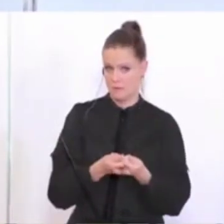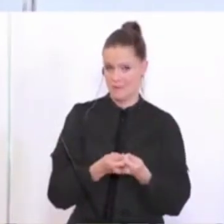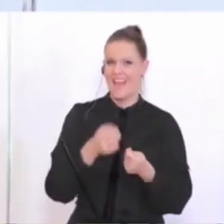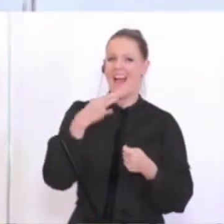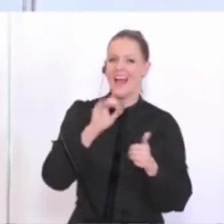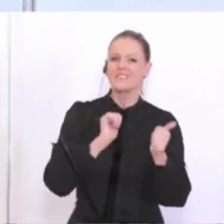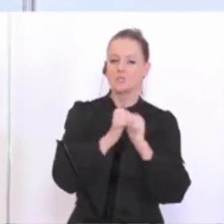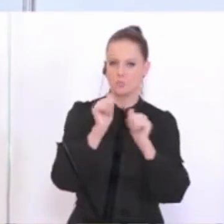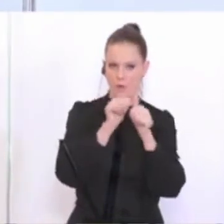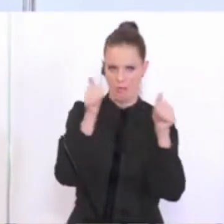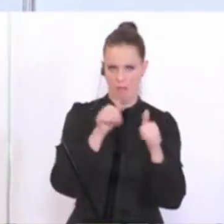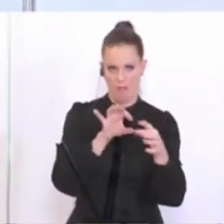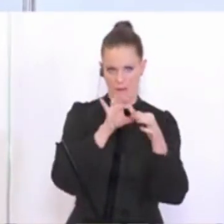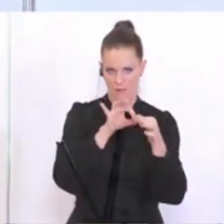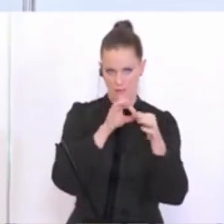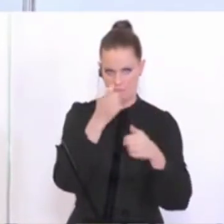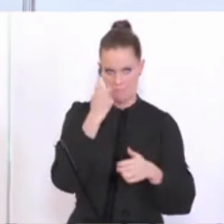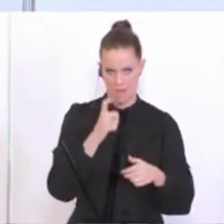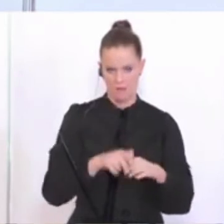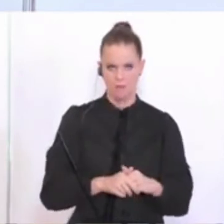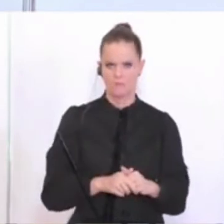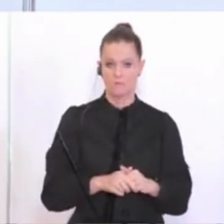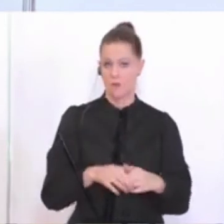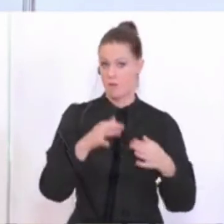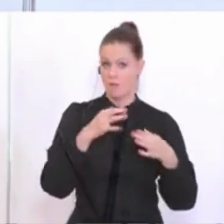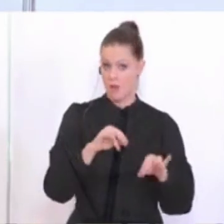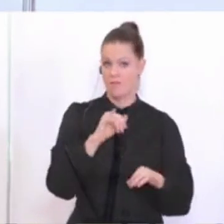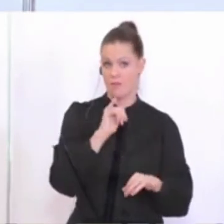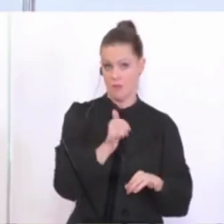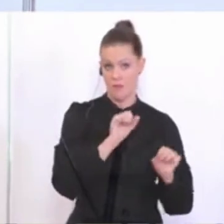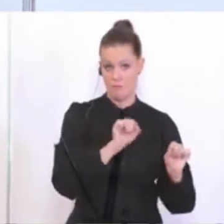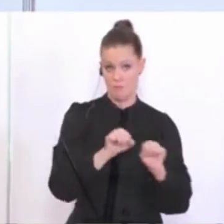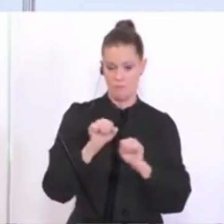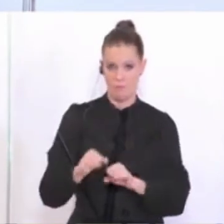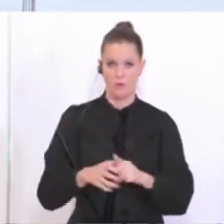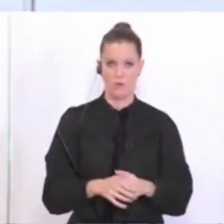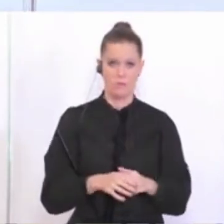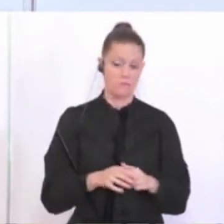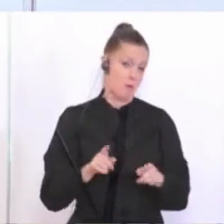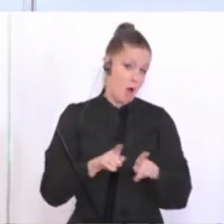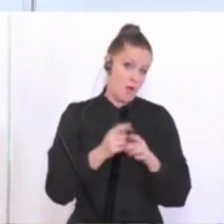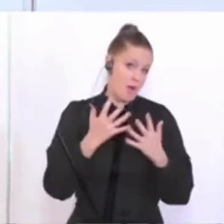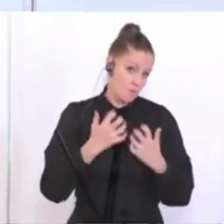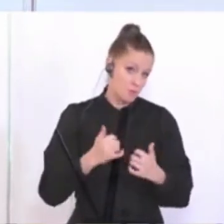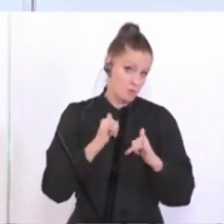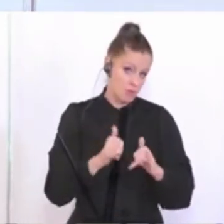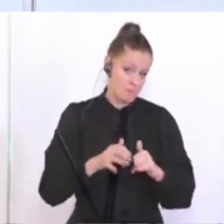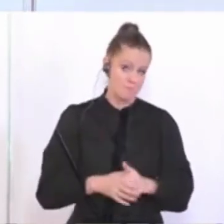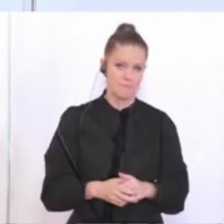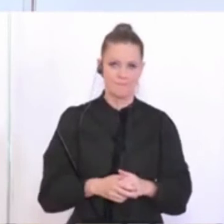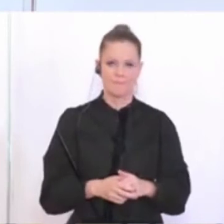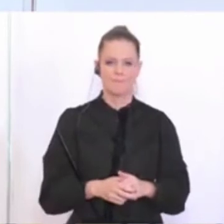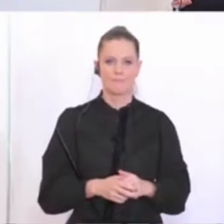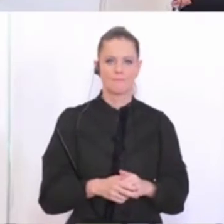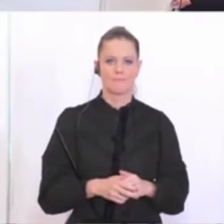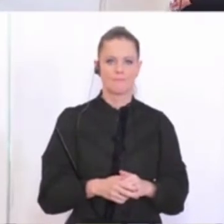entsprechende Betätigung dann auch möglich ist. Ja, vielleicht sogar erwünscht. So, danke. Dann die